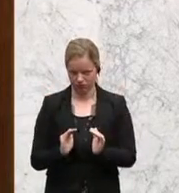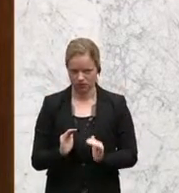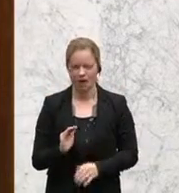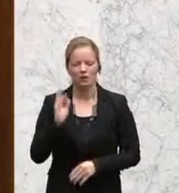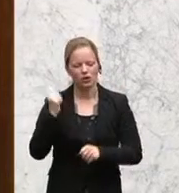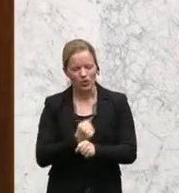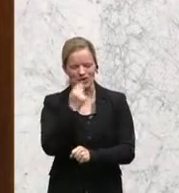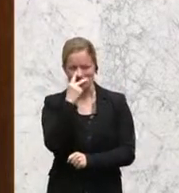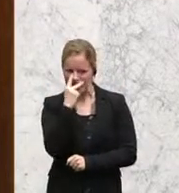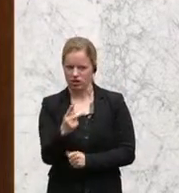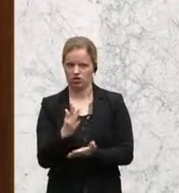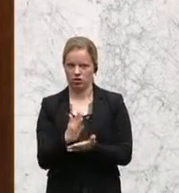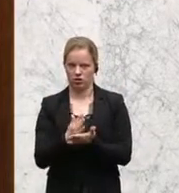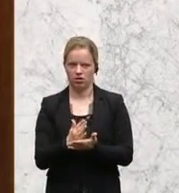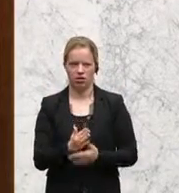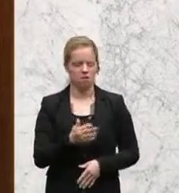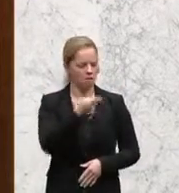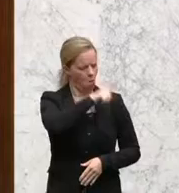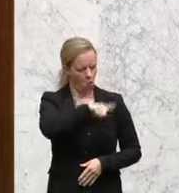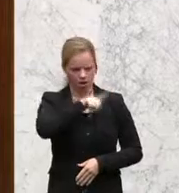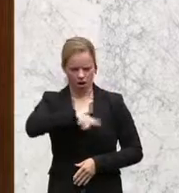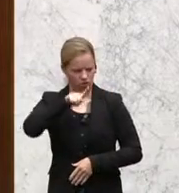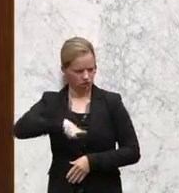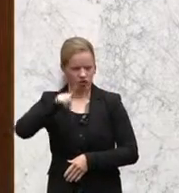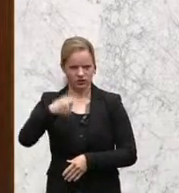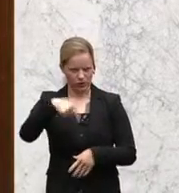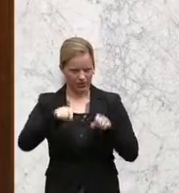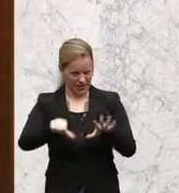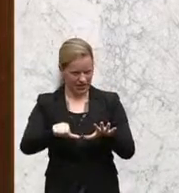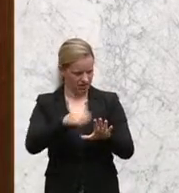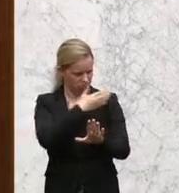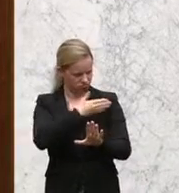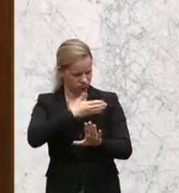aber bereits in den ersten Monaten des Jahres 2016,